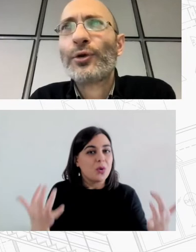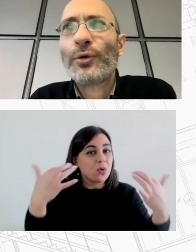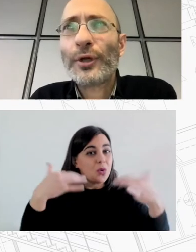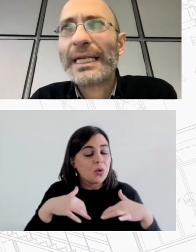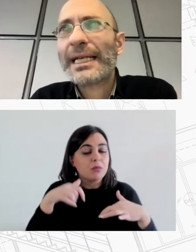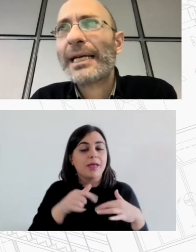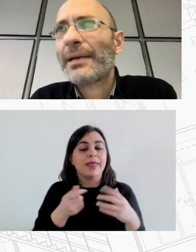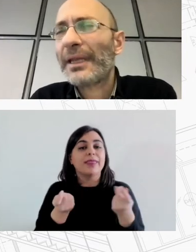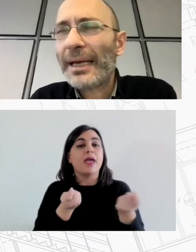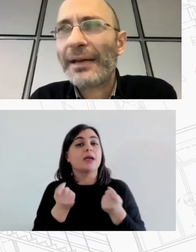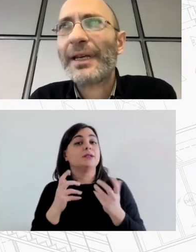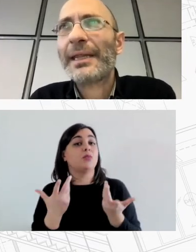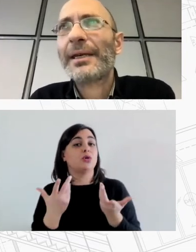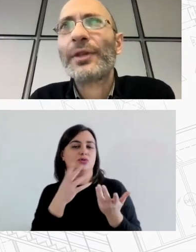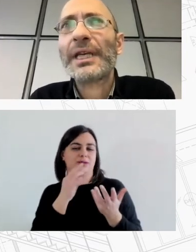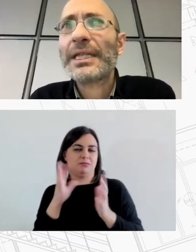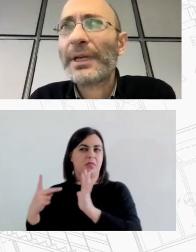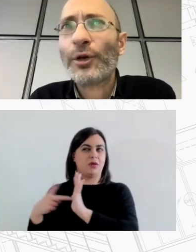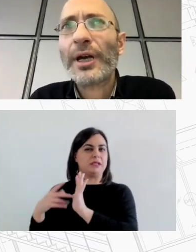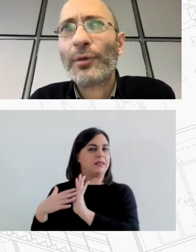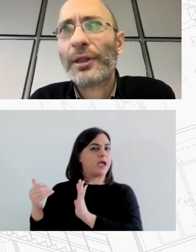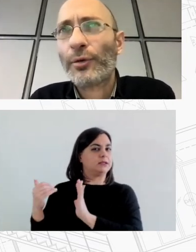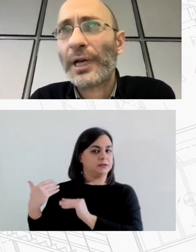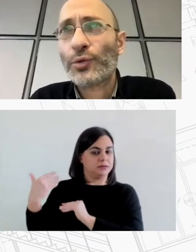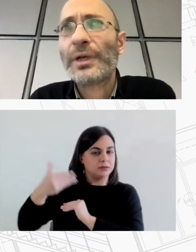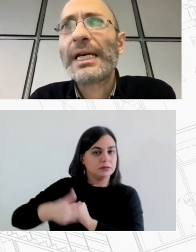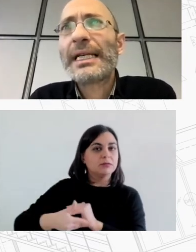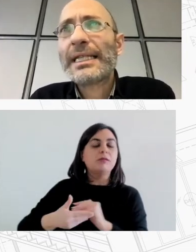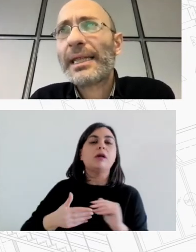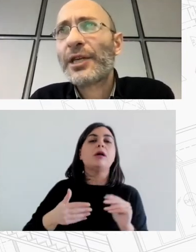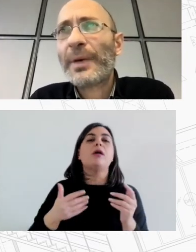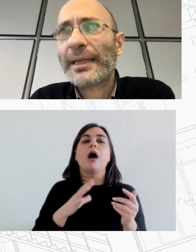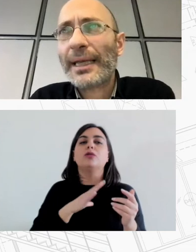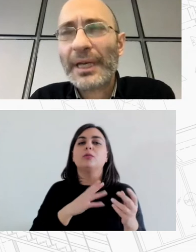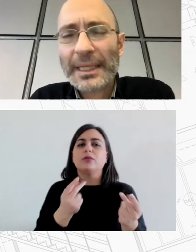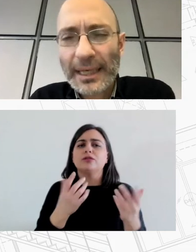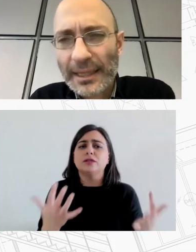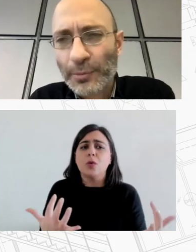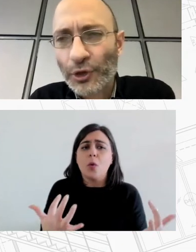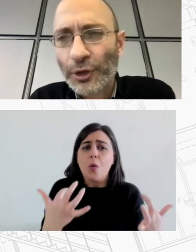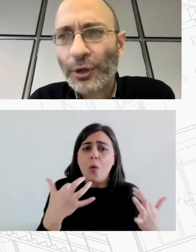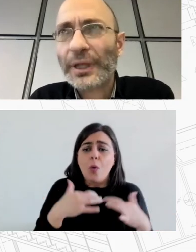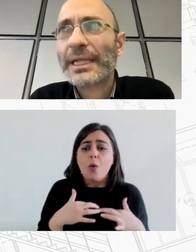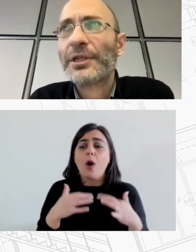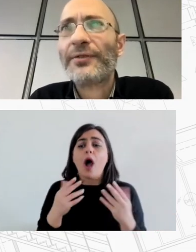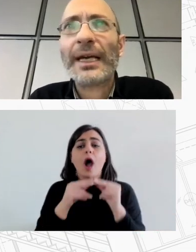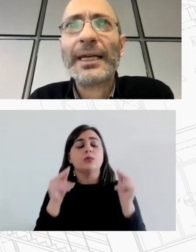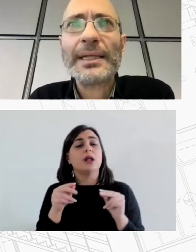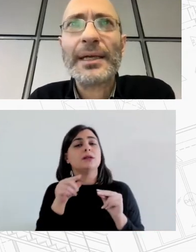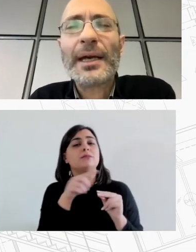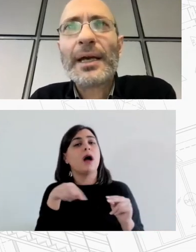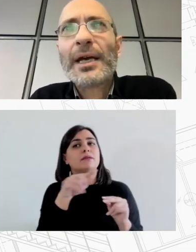από το 2016 και μετά αναφέρθηκε οδήγησε σημαντικό αριθμό ανθρώπου να ζουν σε συνθήκες παρατεταμένης στεγαστικής προσωρινότητας και της